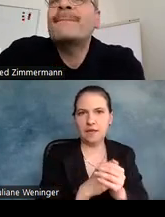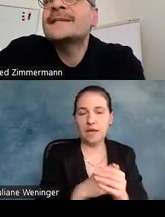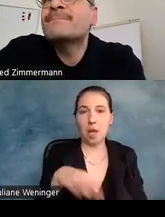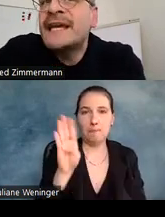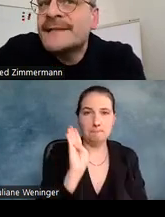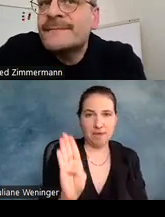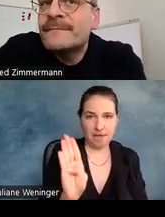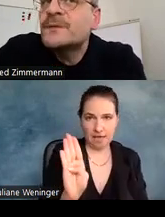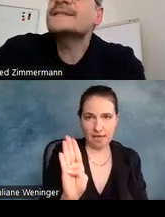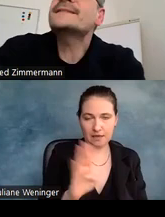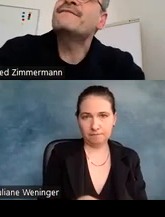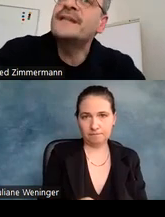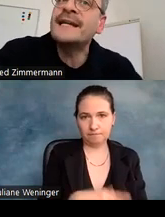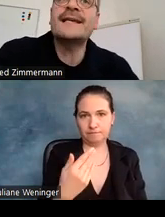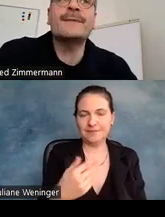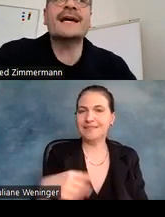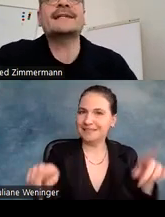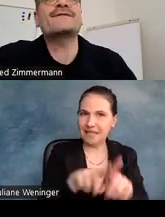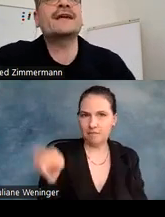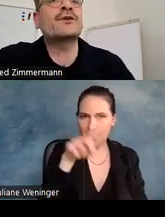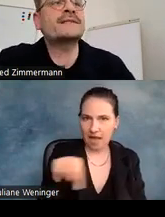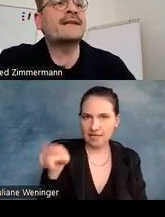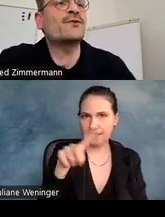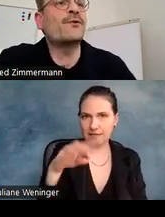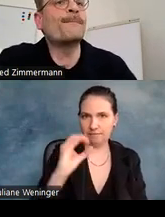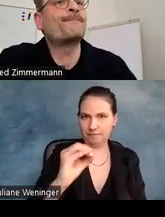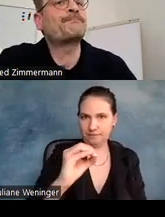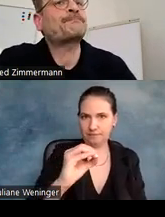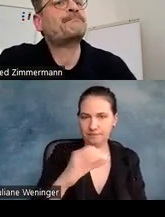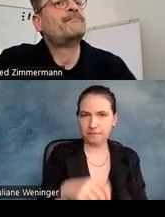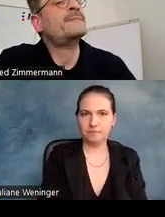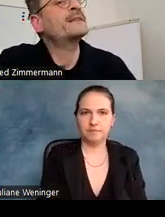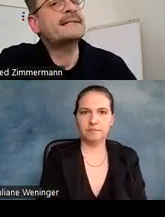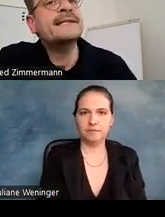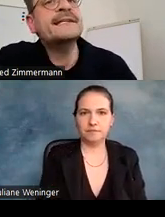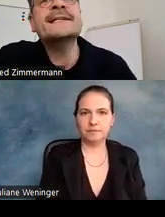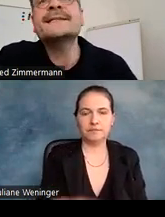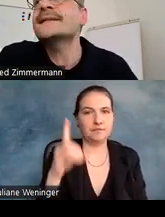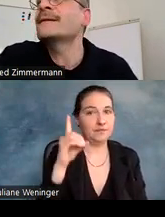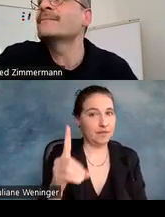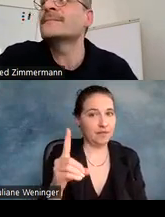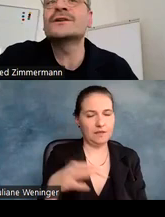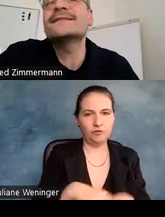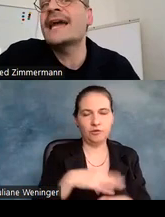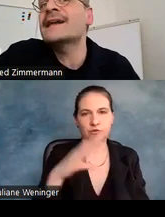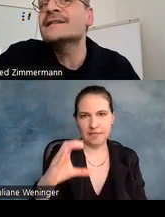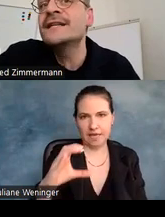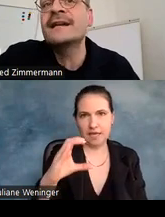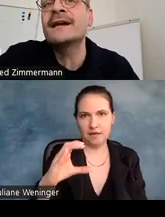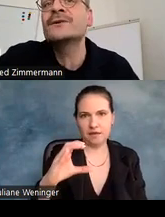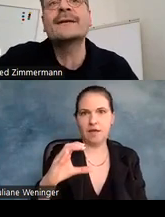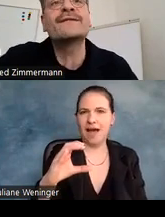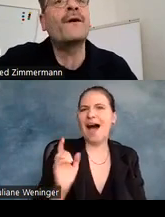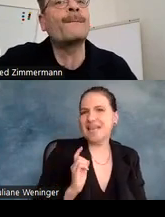Buchstaben eines B's und Sie sehen wieder denselbe Kreisbewegung im Zentrum. Dann zeige ich Ihnen das C und das ist eigentlich